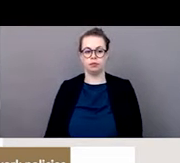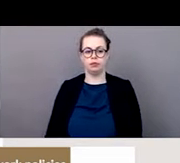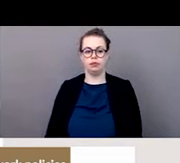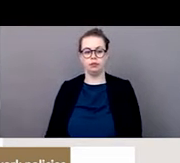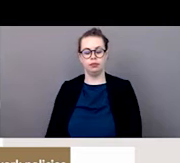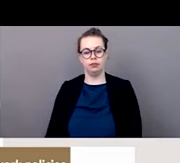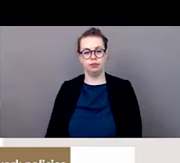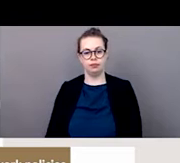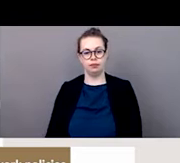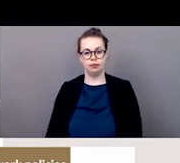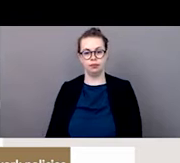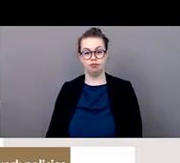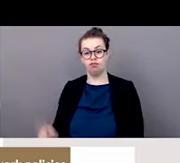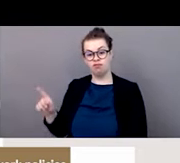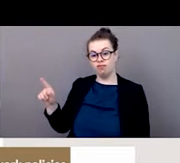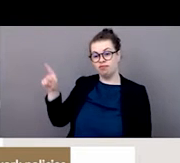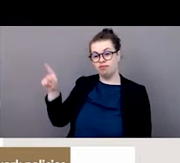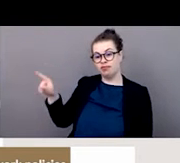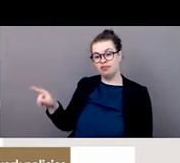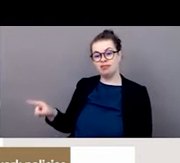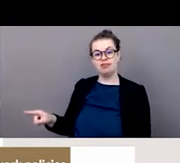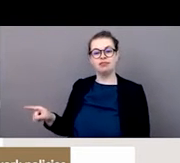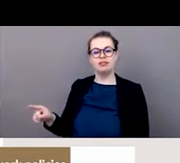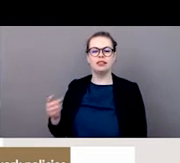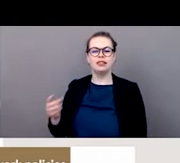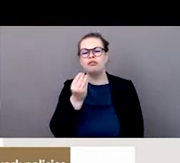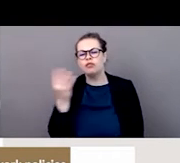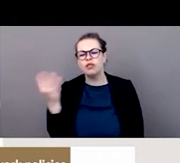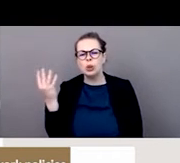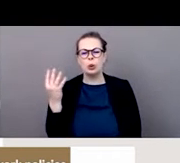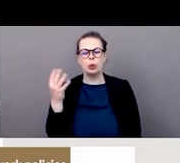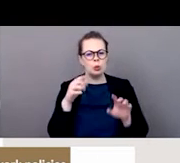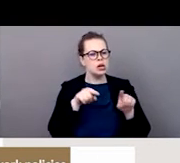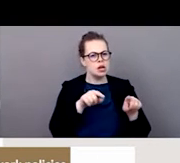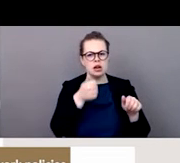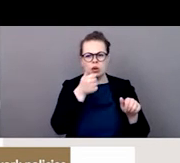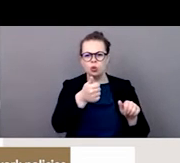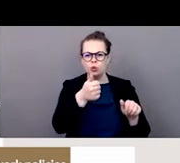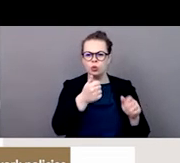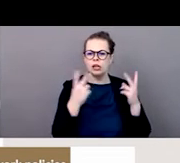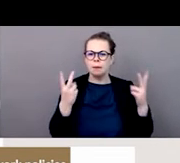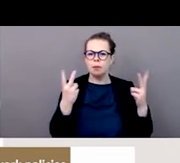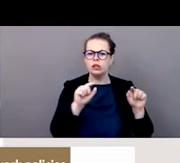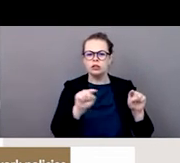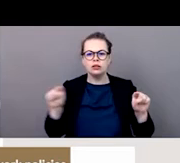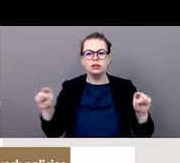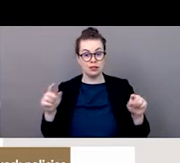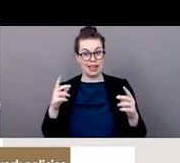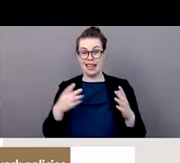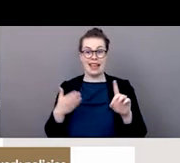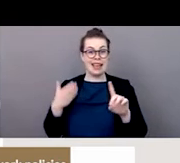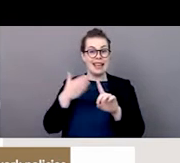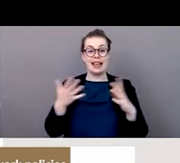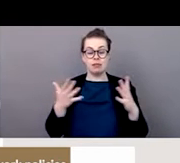Et de ce fait, je dirais, sur ce transparent, j'ai justement fait la cartographie de ces mesures cliquées